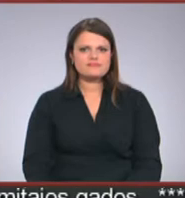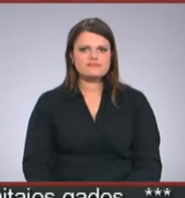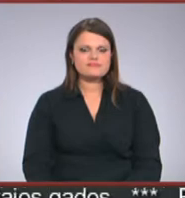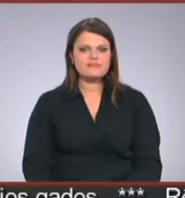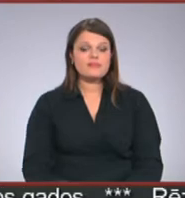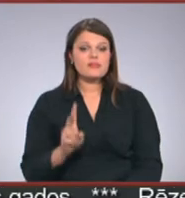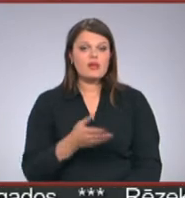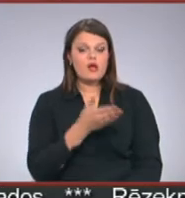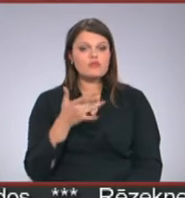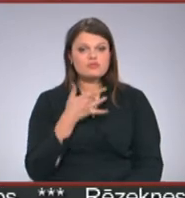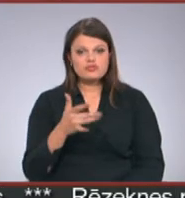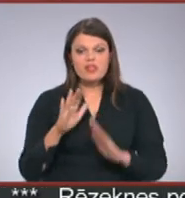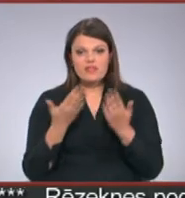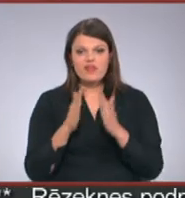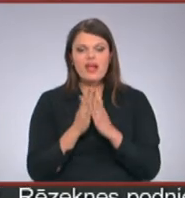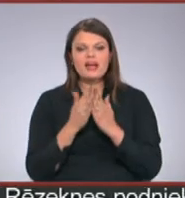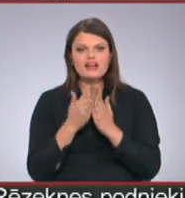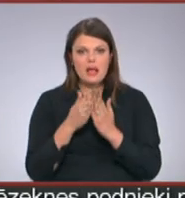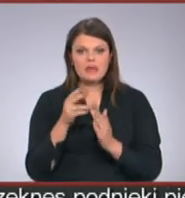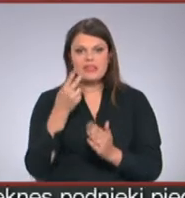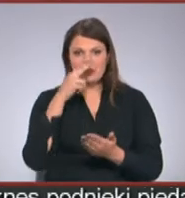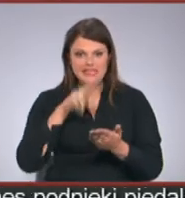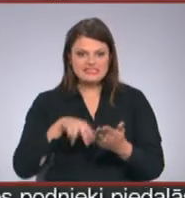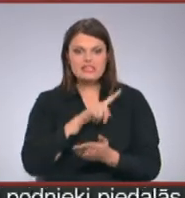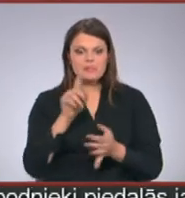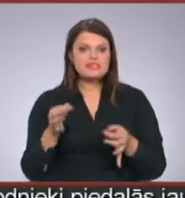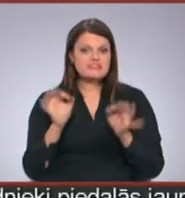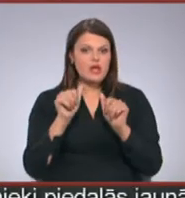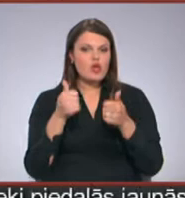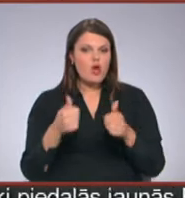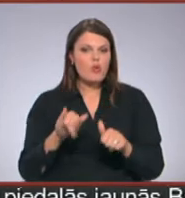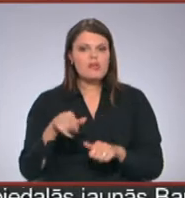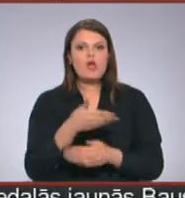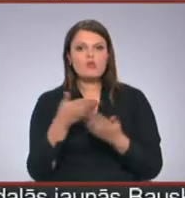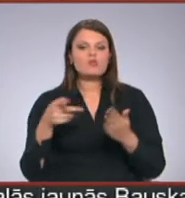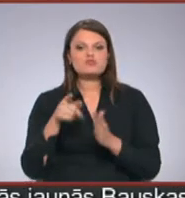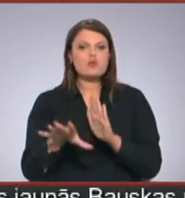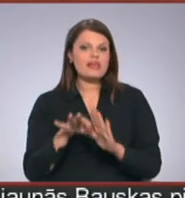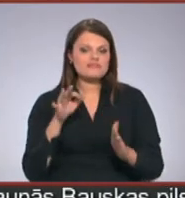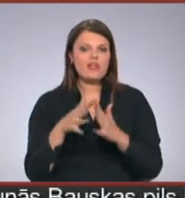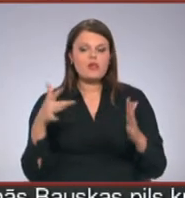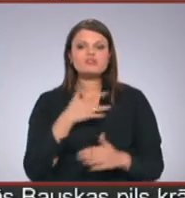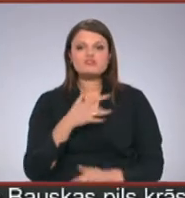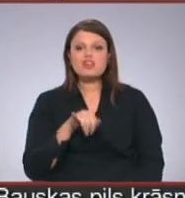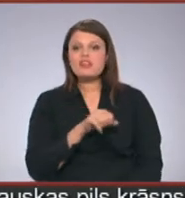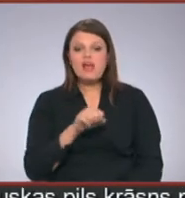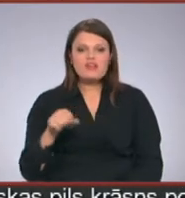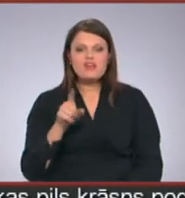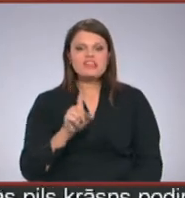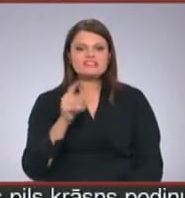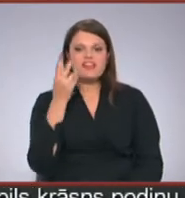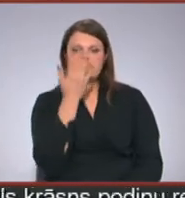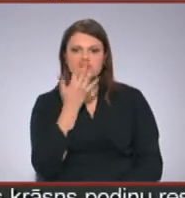Kā jums šķiet, vai grāmatas izskatam ir noteicoša loma, tajā, ja jūs to izvēlaties. Daudziem šķiet, ka jā. Tas ir vizuālais